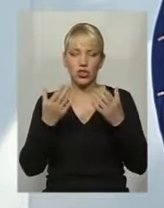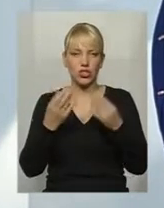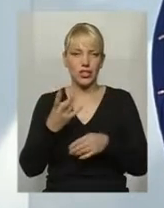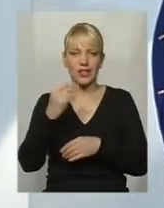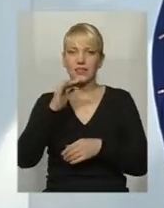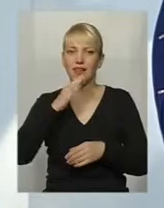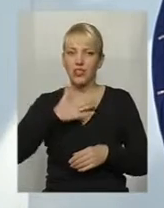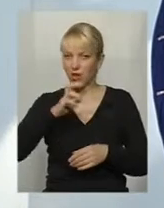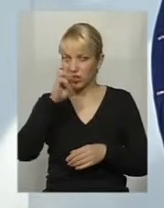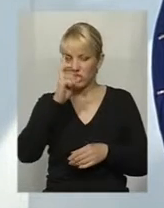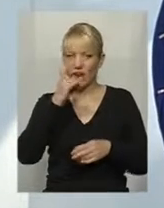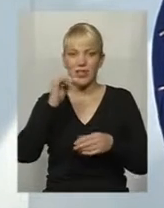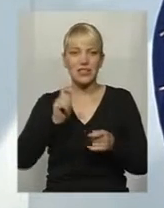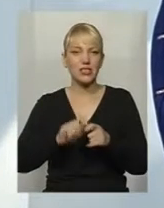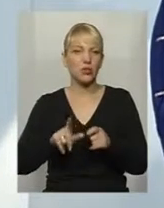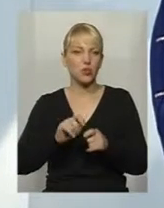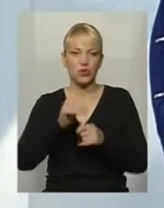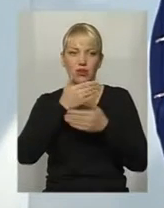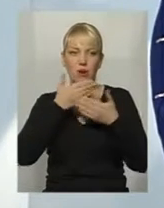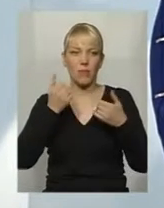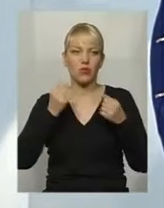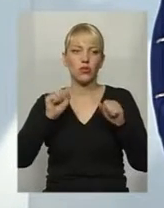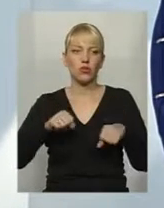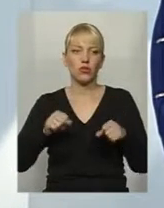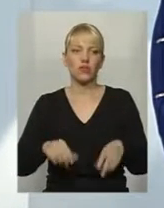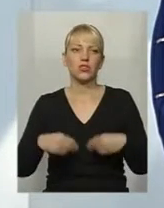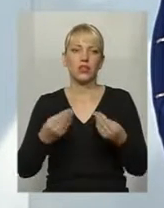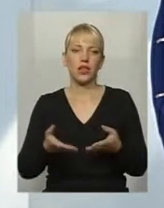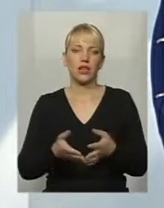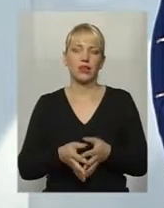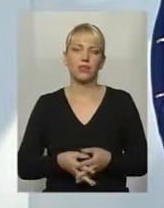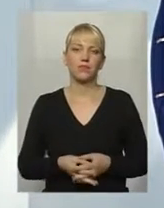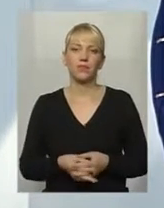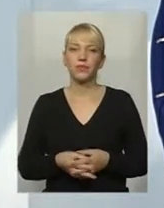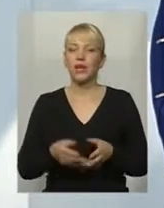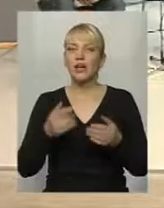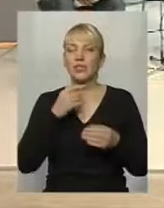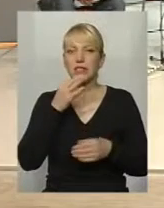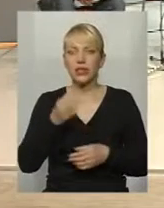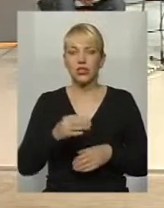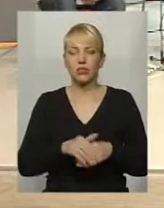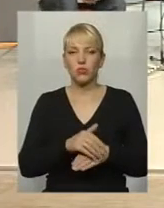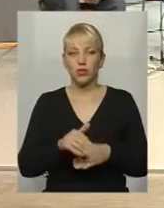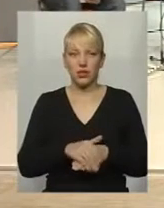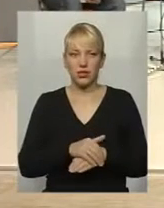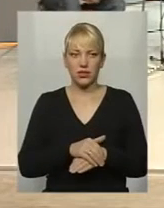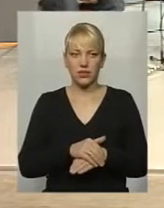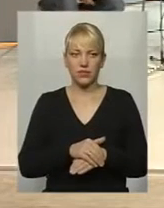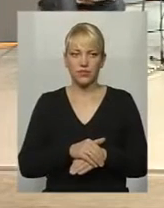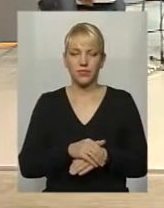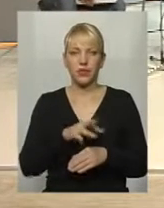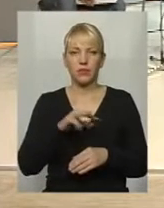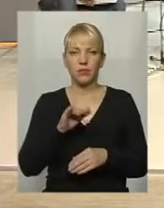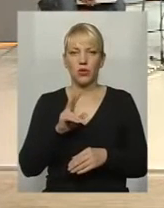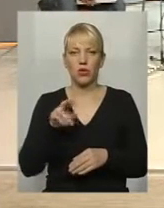держава, ні спонсори, ніхто не має можливості надати. Скажіть, будь ласка, пане Миколу,